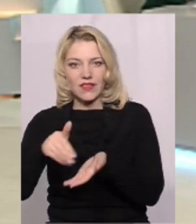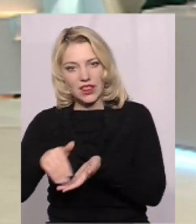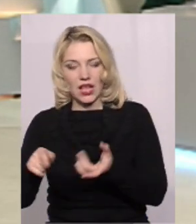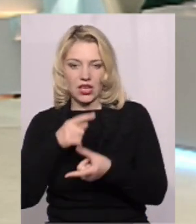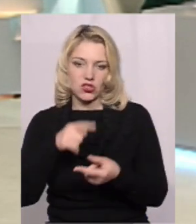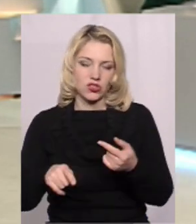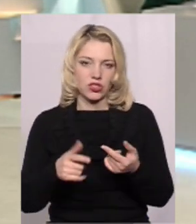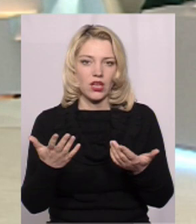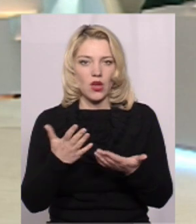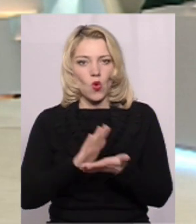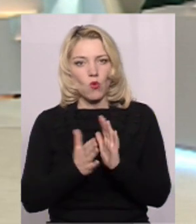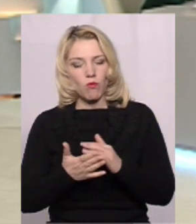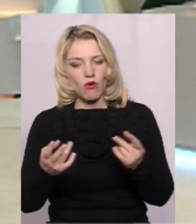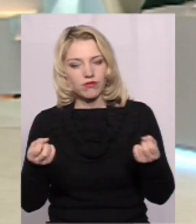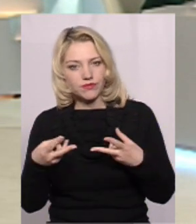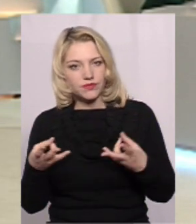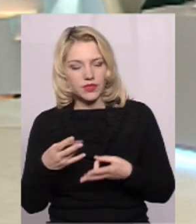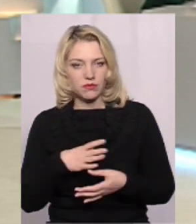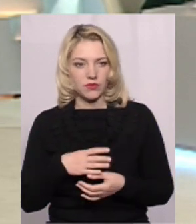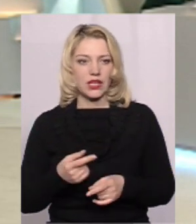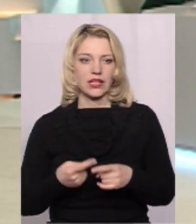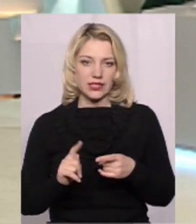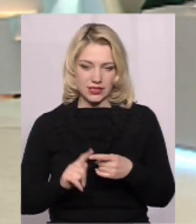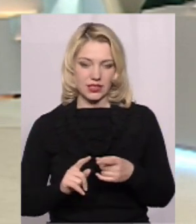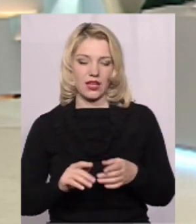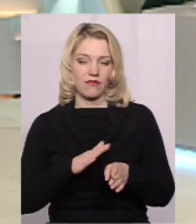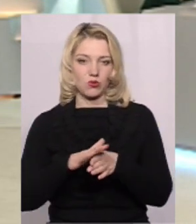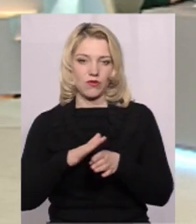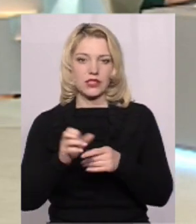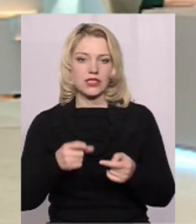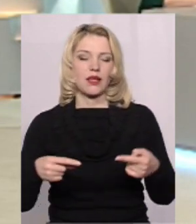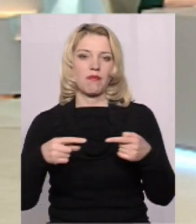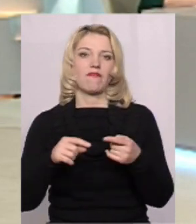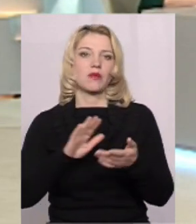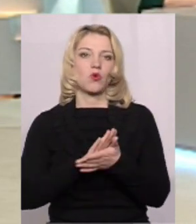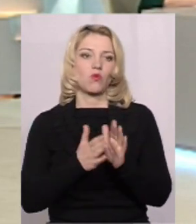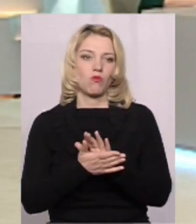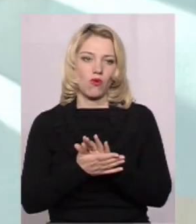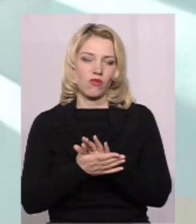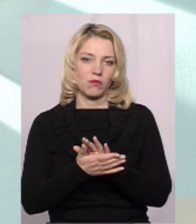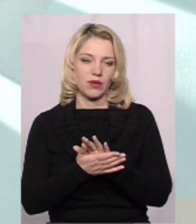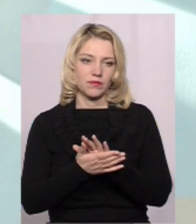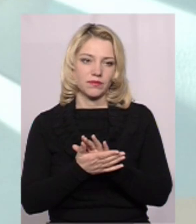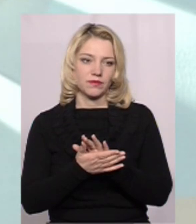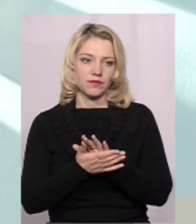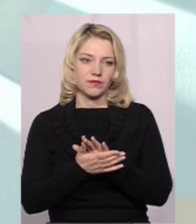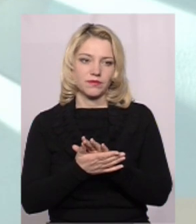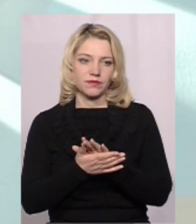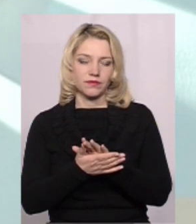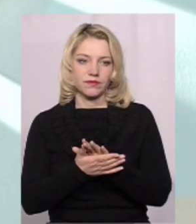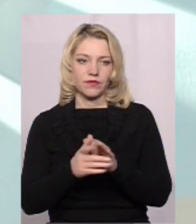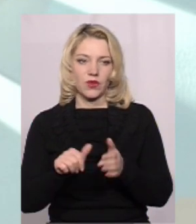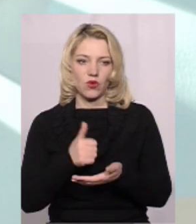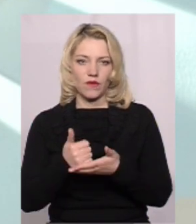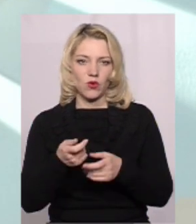якихось певних умов це відбувається? Це відбувається за певними умовами Як тільки що коммендував ситуацію заступного начальника головного